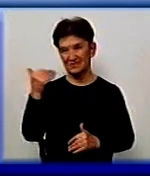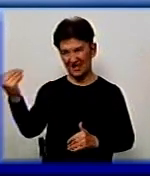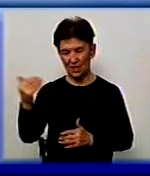позицію.